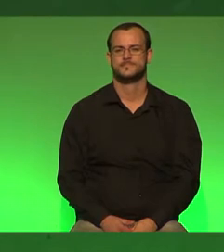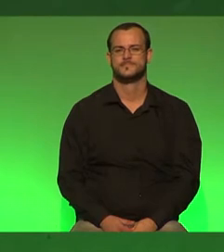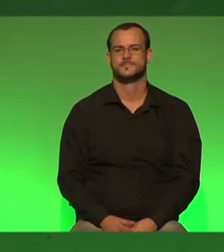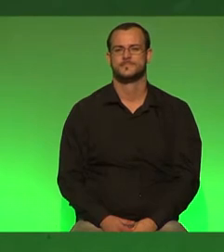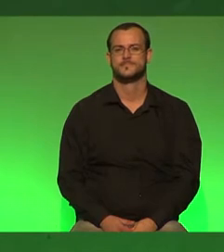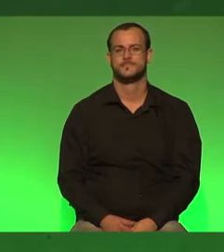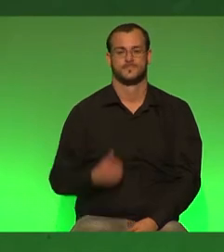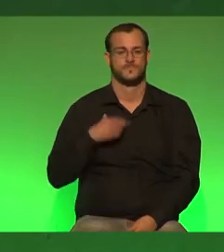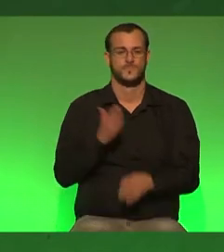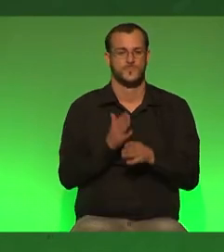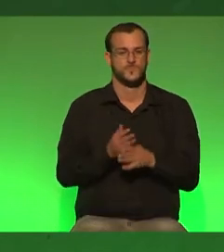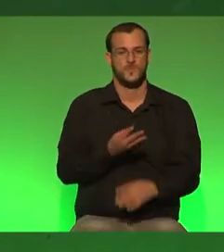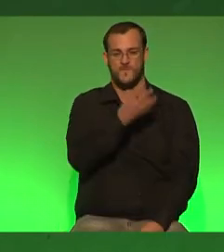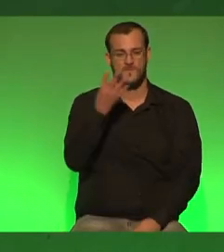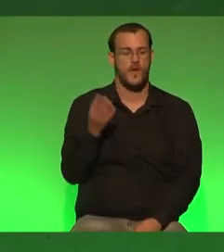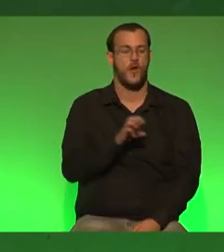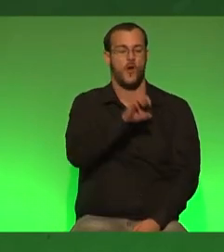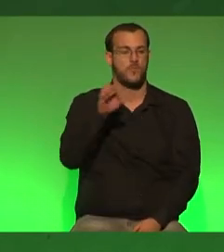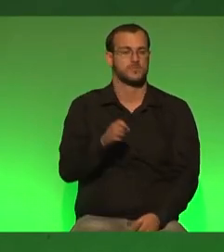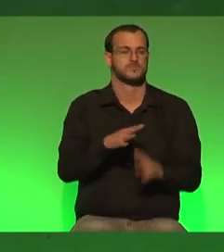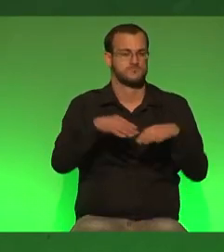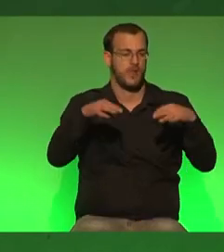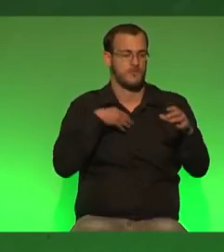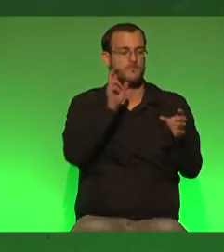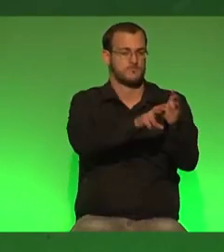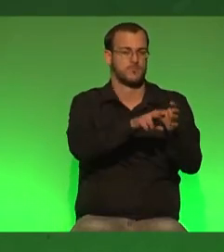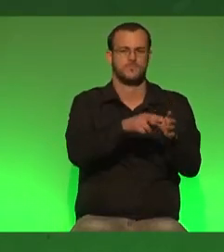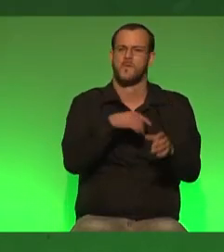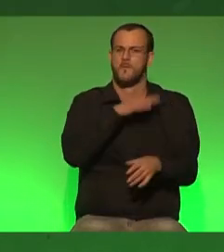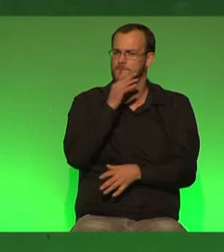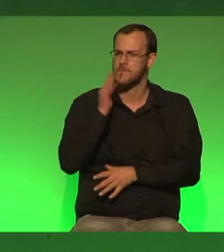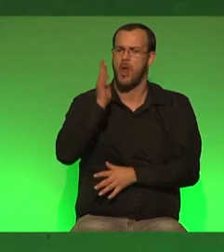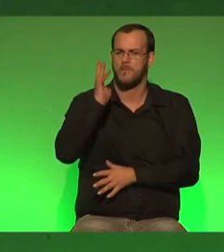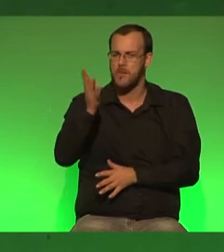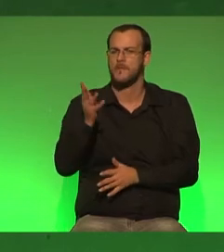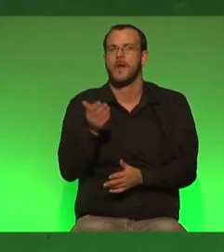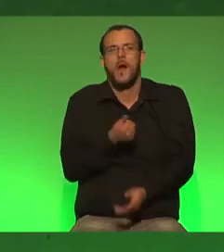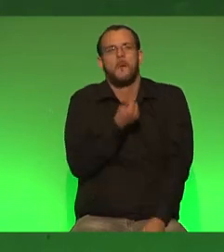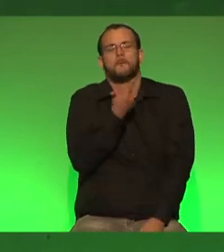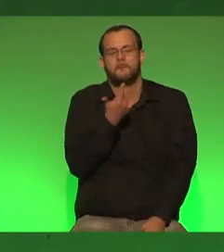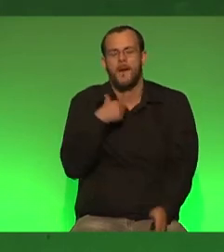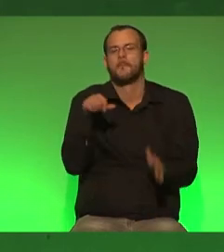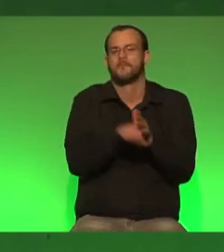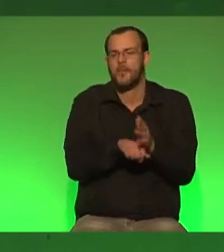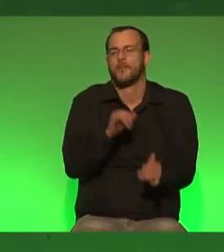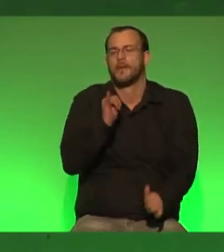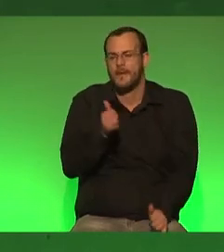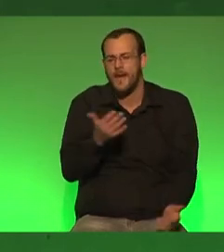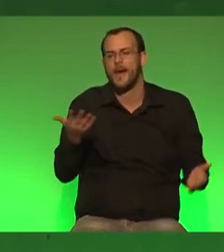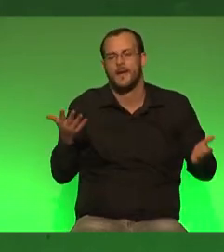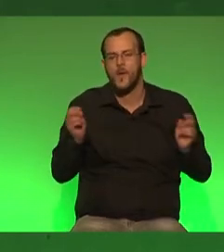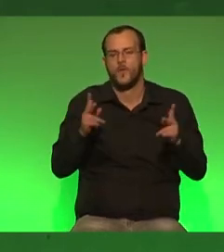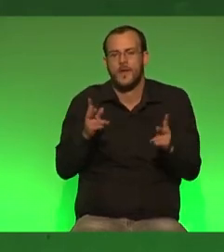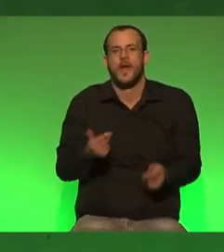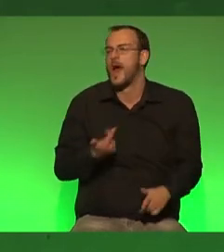Ich bin jetzt seit vier Jahren im Europäischen Parlament und ich habe Erfolge gefeiert und ja, ich habe auch einige Niederlagen erleben müssen, aber ich